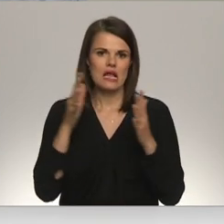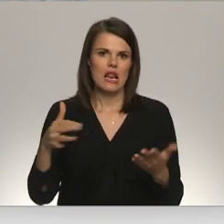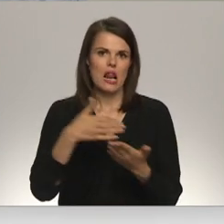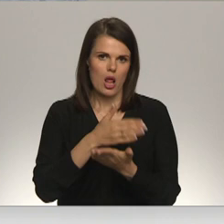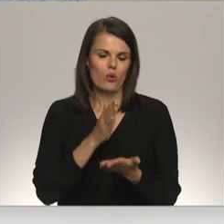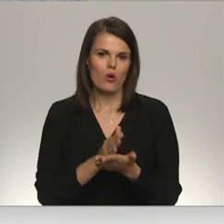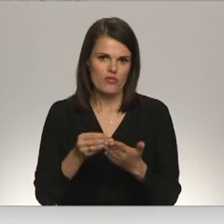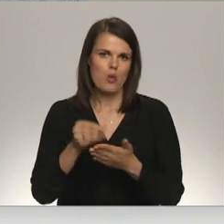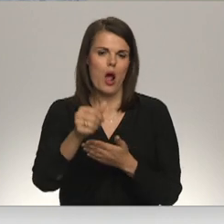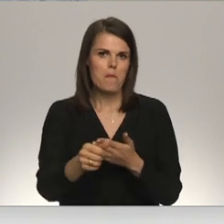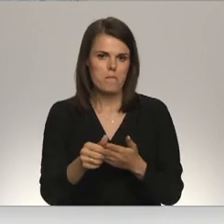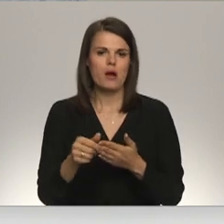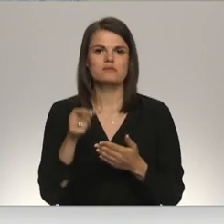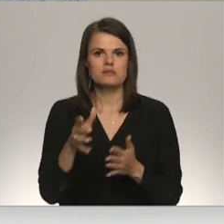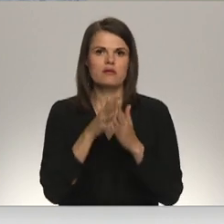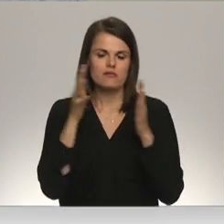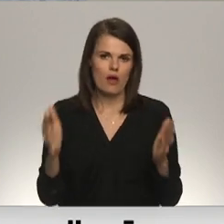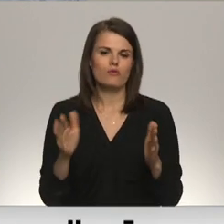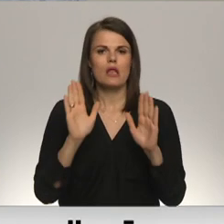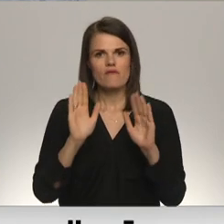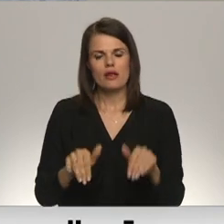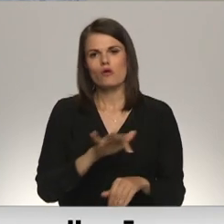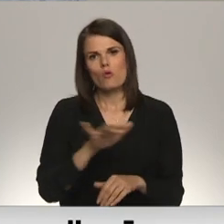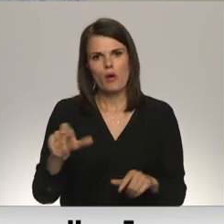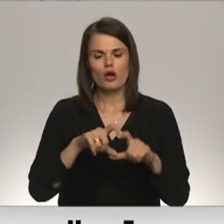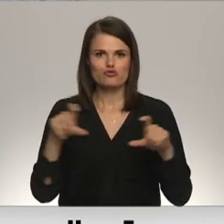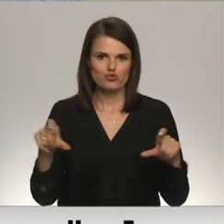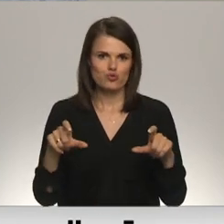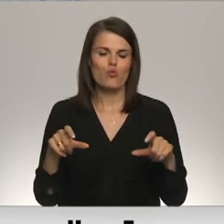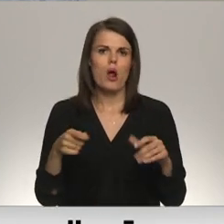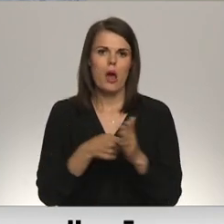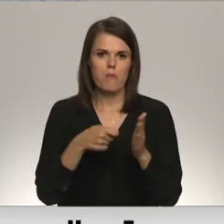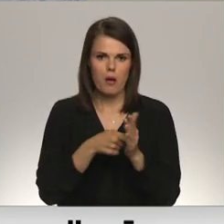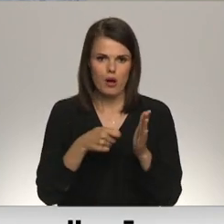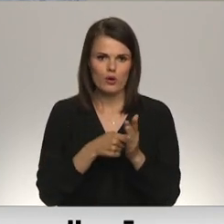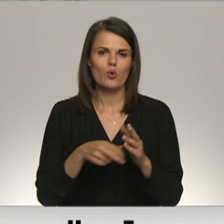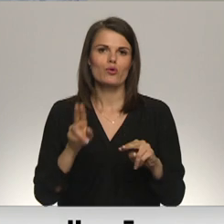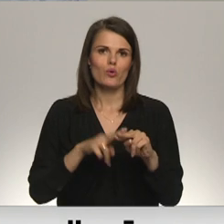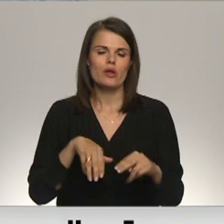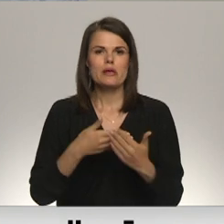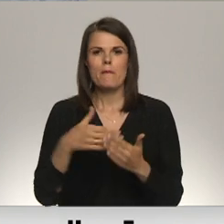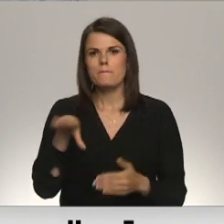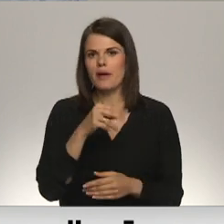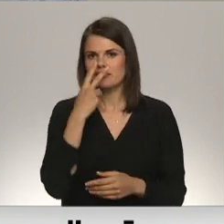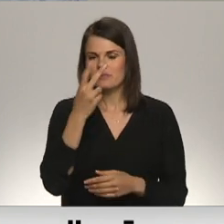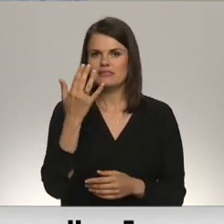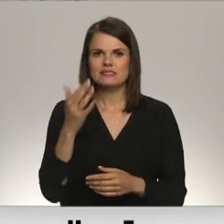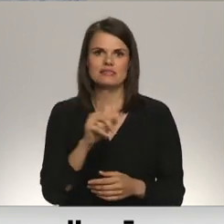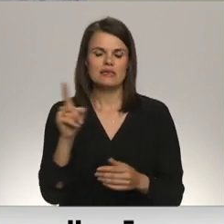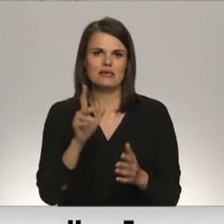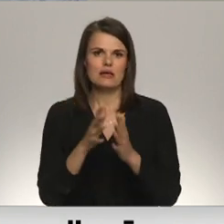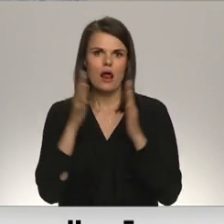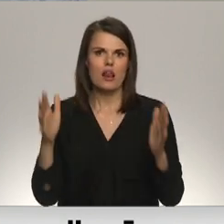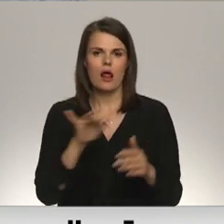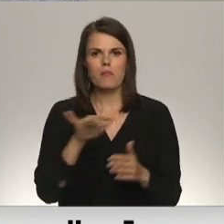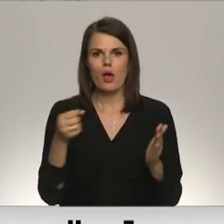apmaksāt tik daudz to naudu, lai varētu bērnu skolā pabarot. Ja mēs pastamies, cik ir liels bērnu